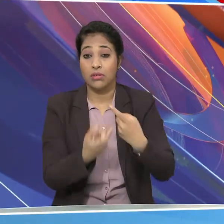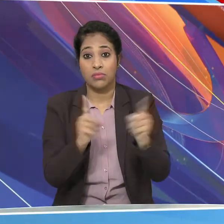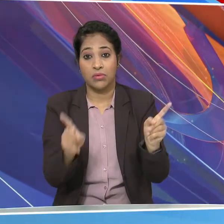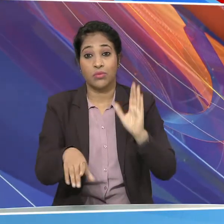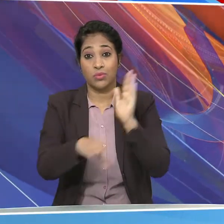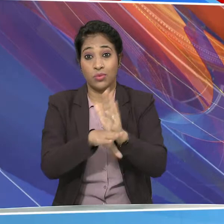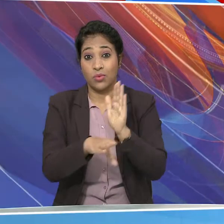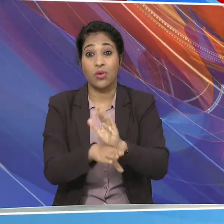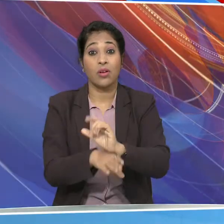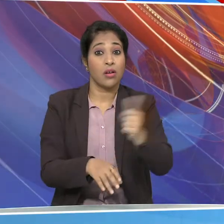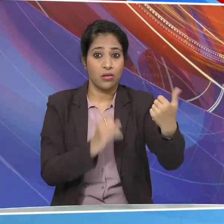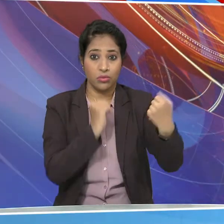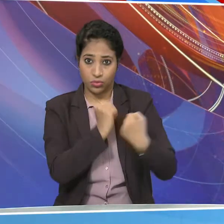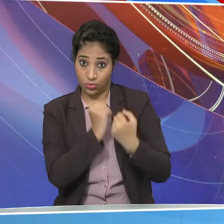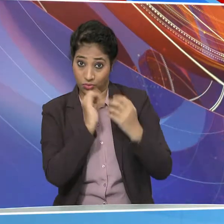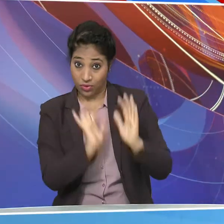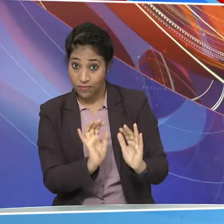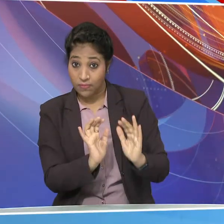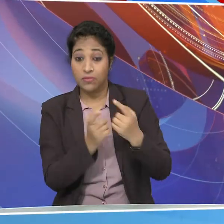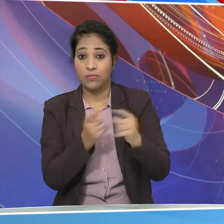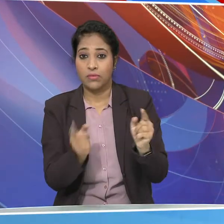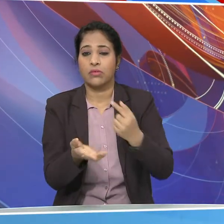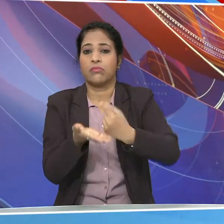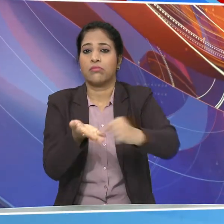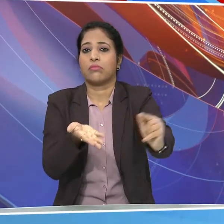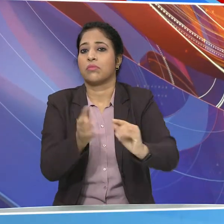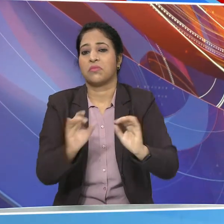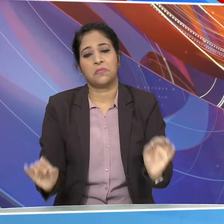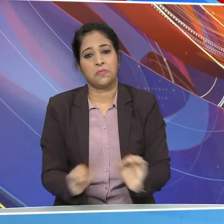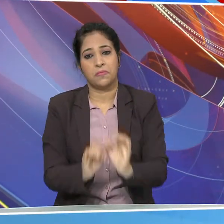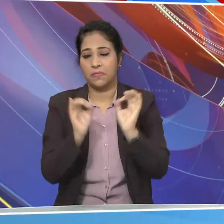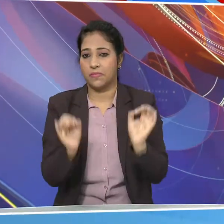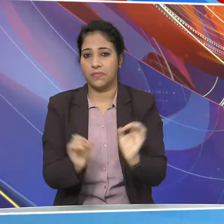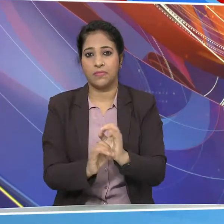समर्थन के बावजूद ये पारत नहीं हो सका